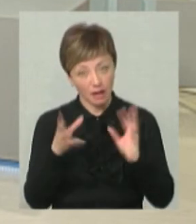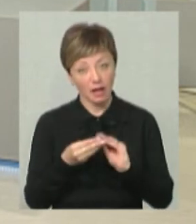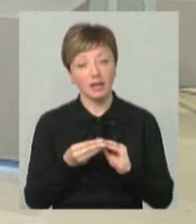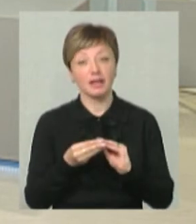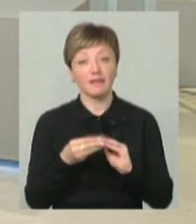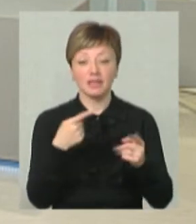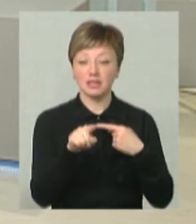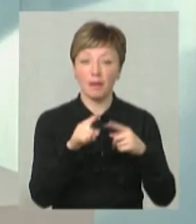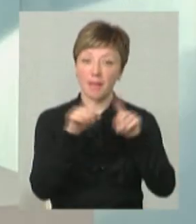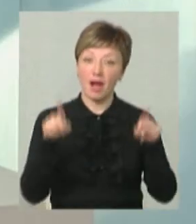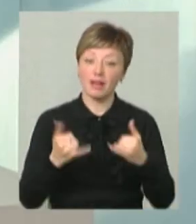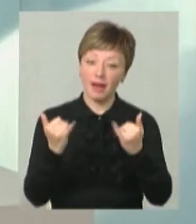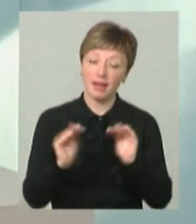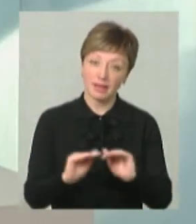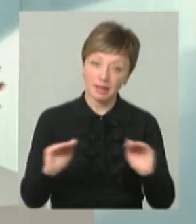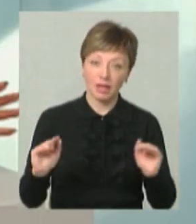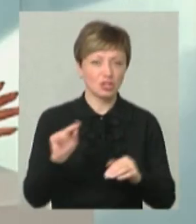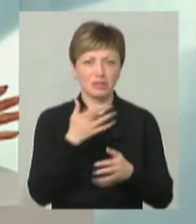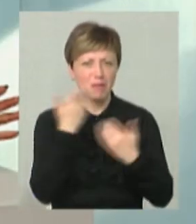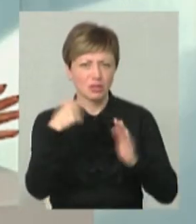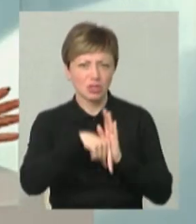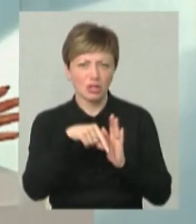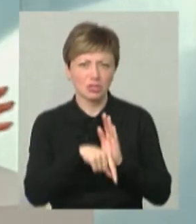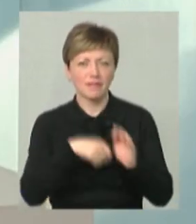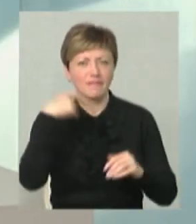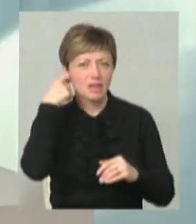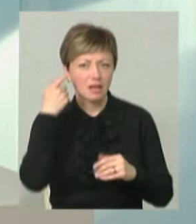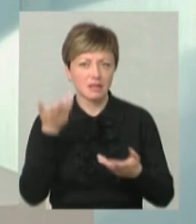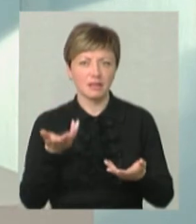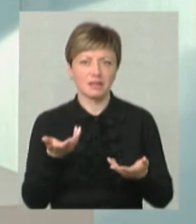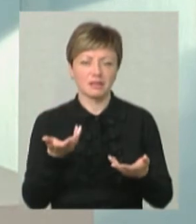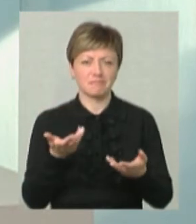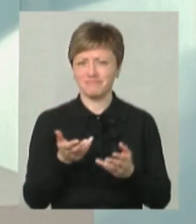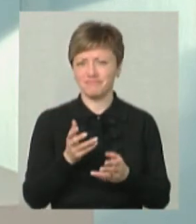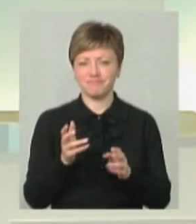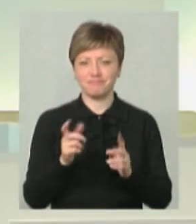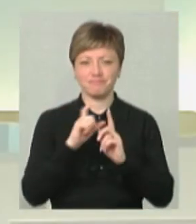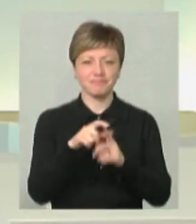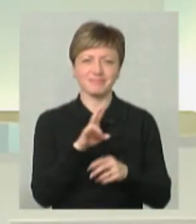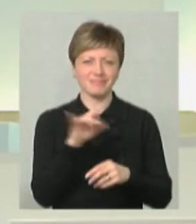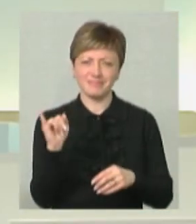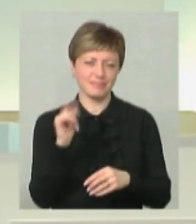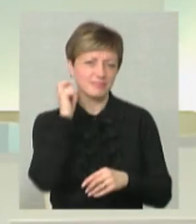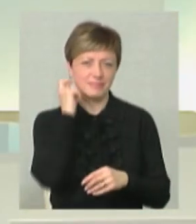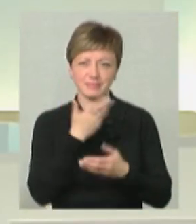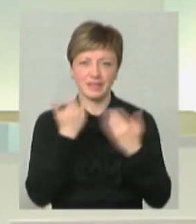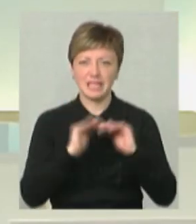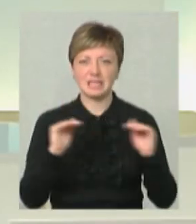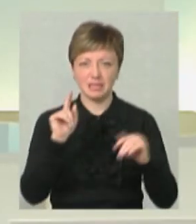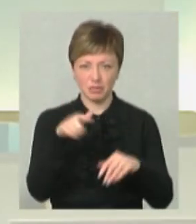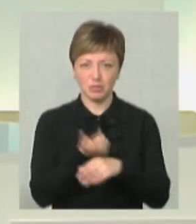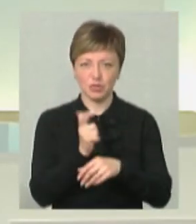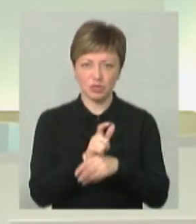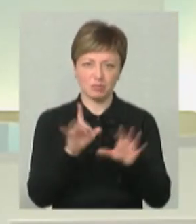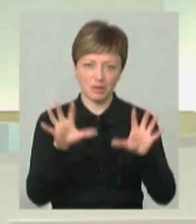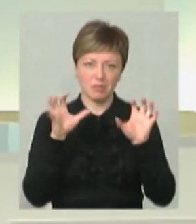плакат, орієнтований на дітей? Чи то не має значення вік? Ні, я думаю, що не має значення. Діти, вони тим більше, вони